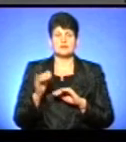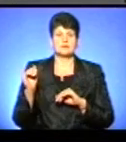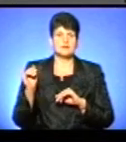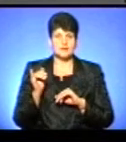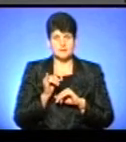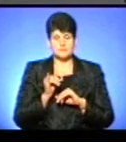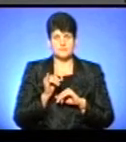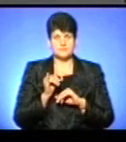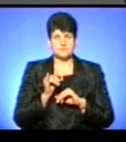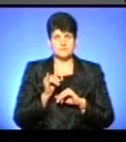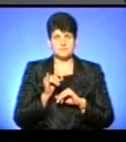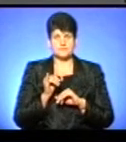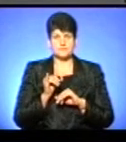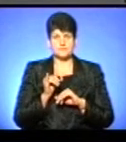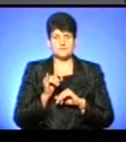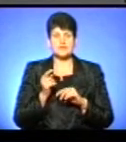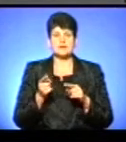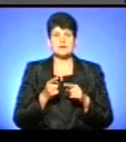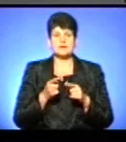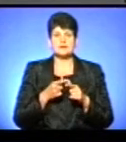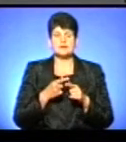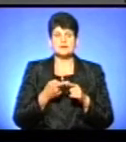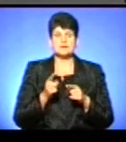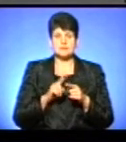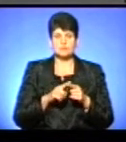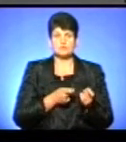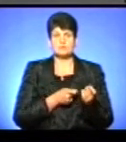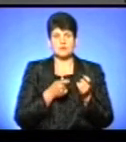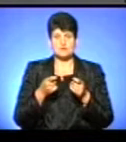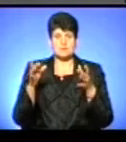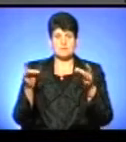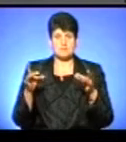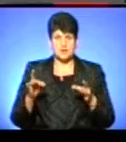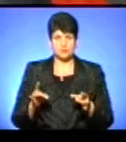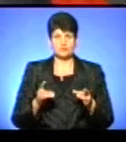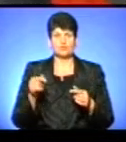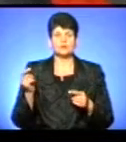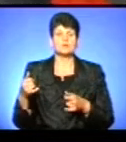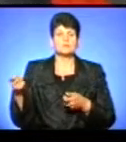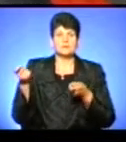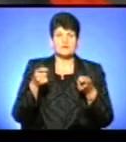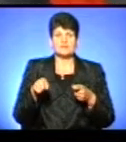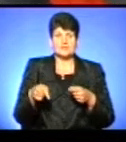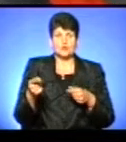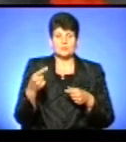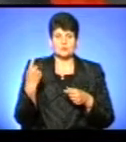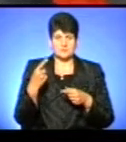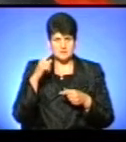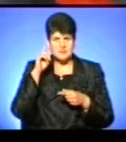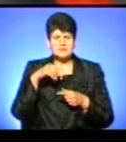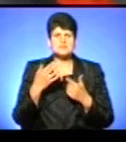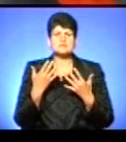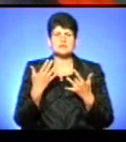це управління проєктів буде поставляти вже пакунки малюка в Тернопільську область. Чи відомо, скільки таких